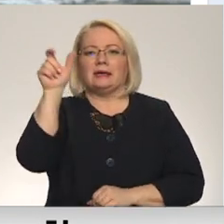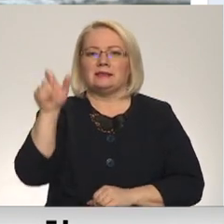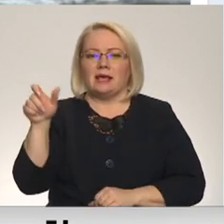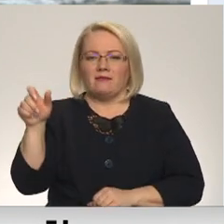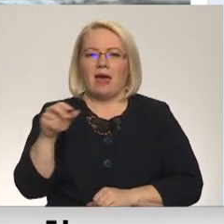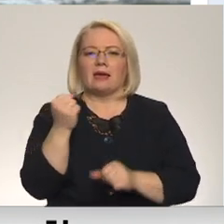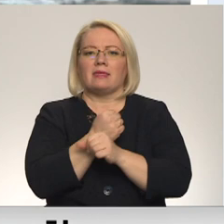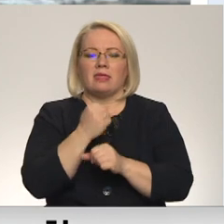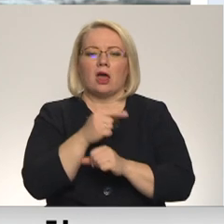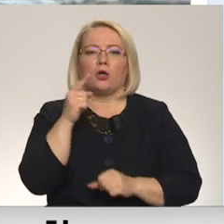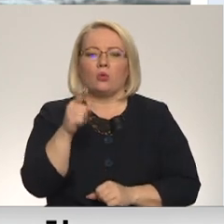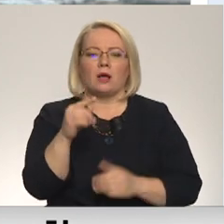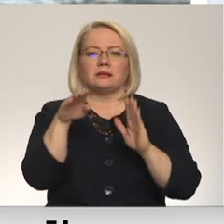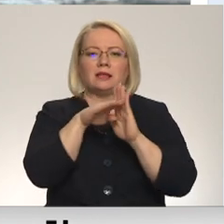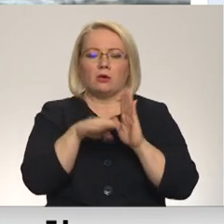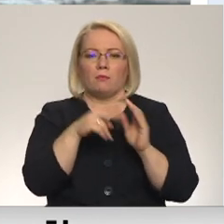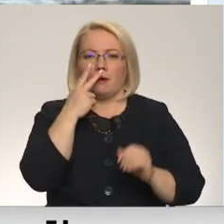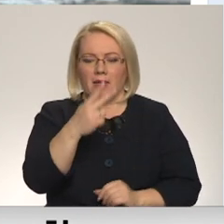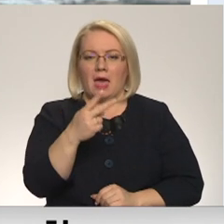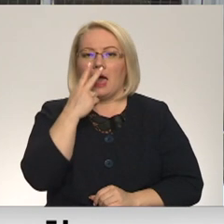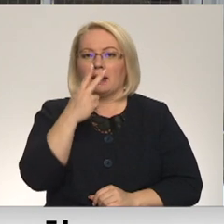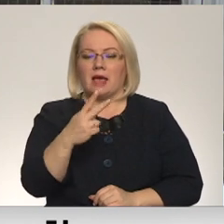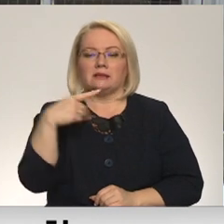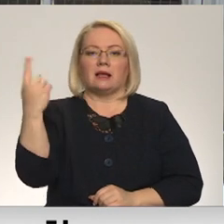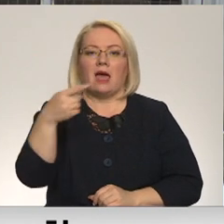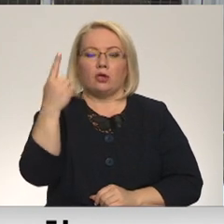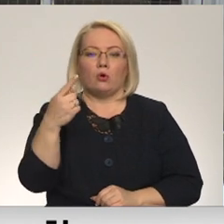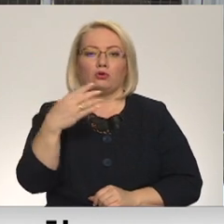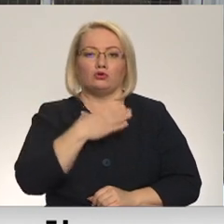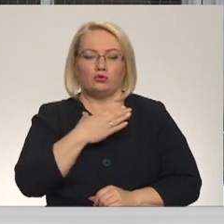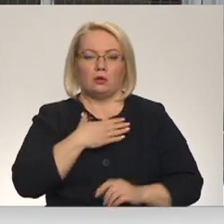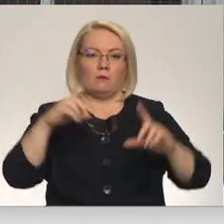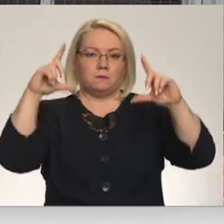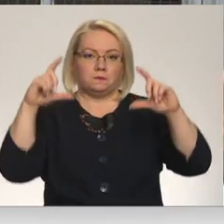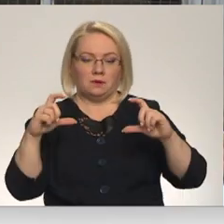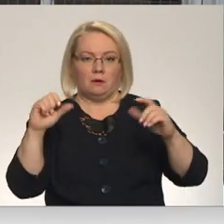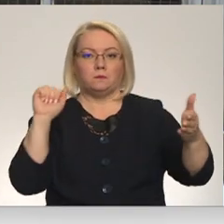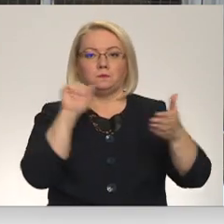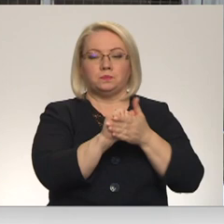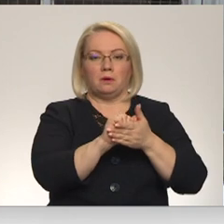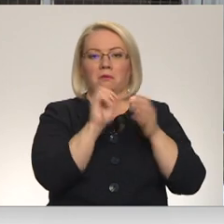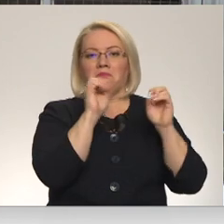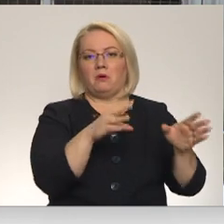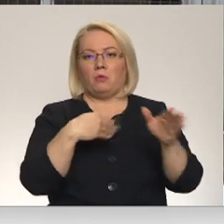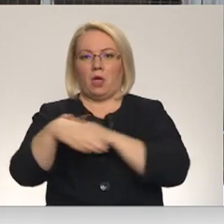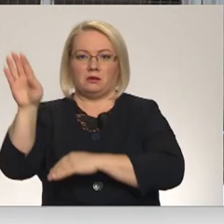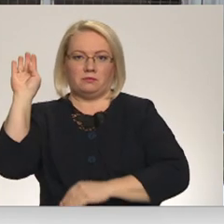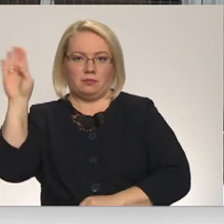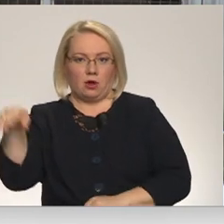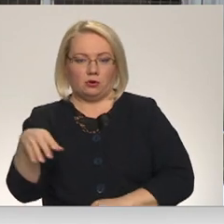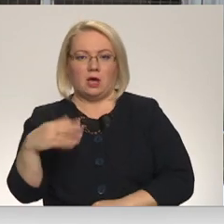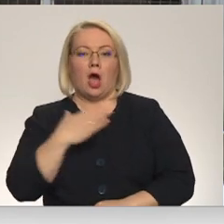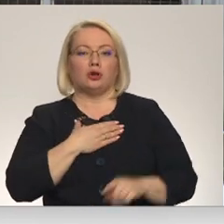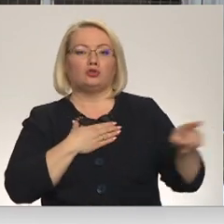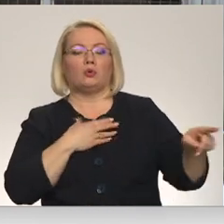kas likumā noteikts. Viņi redz klaiņojušu suni, viņi nofotogrāfēja, ieliek Facebookā un aizbrauc tālāk. Kas ar to